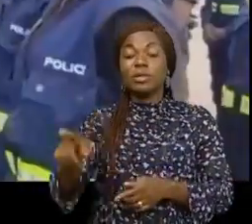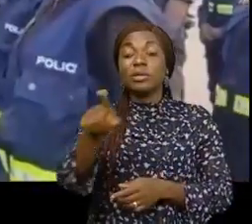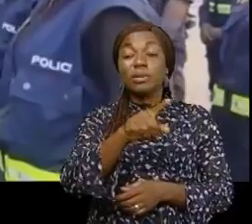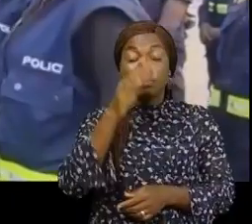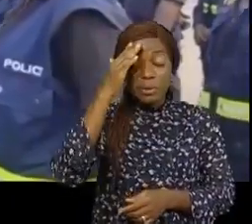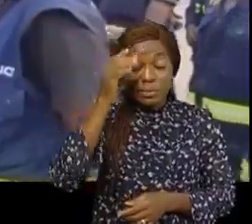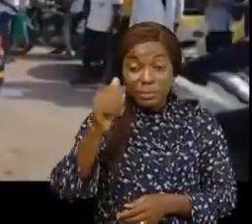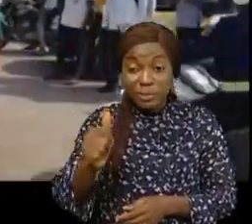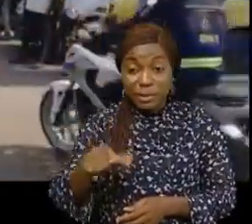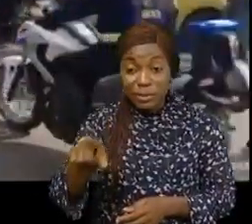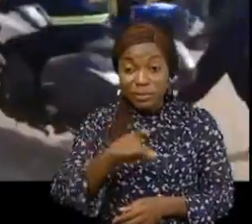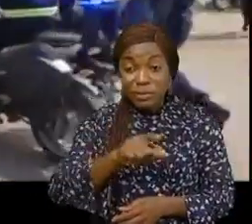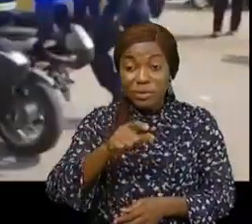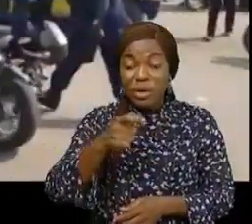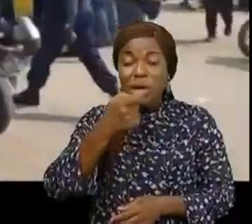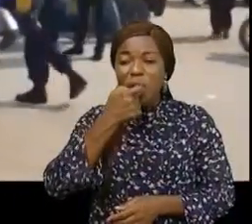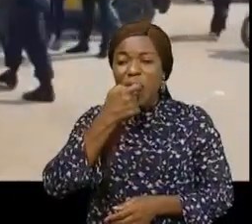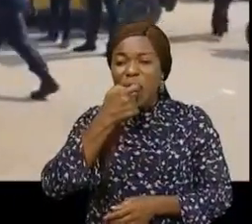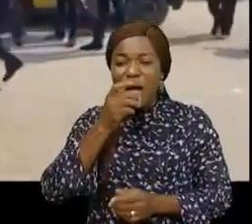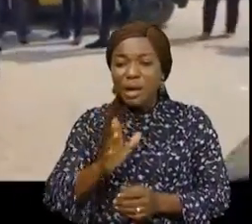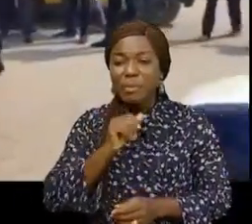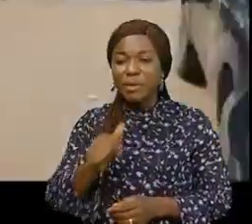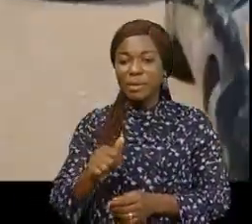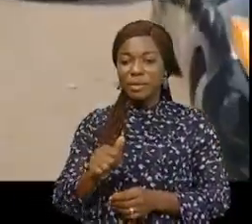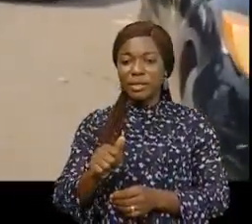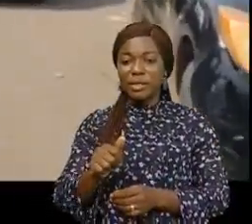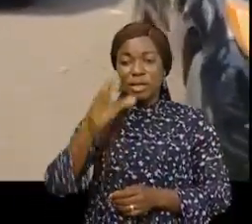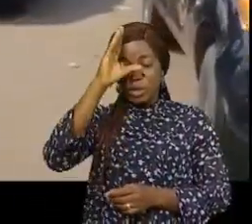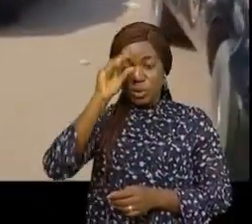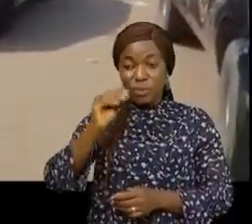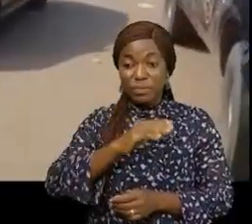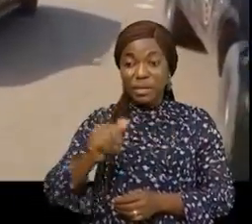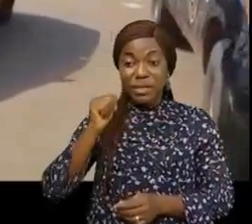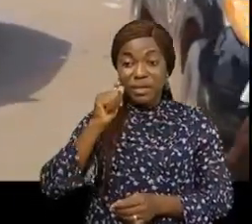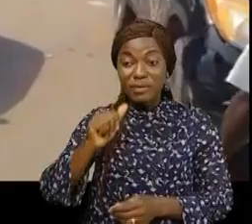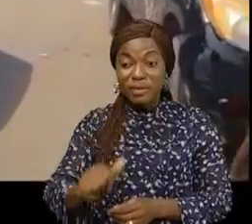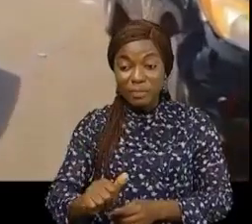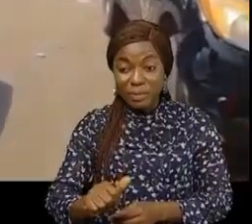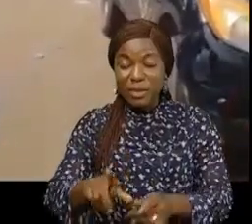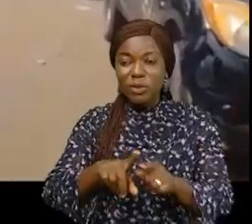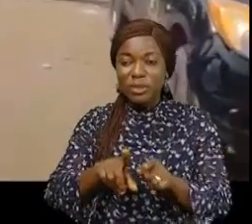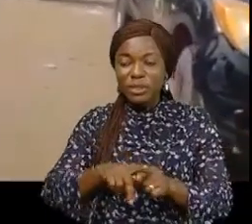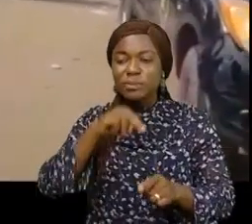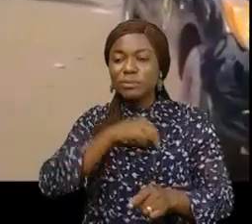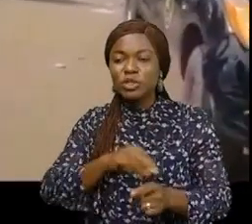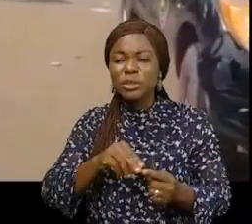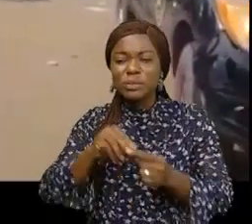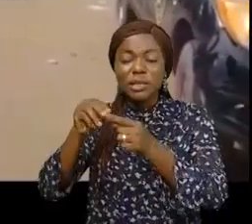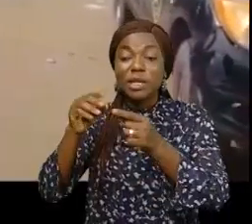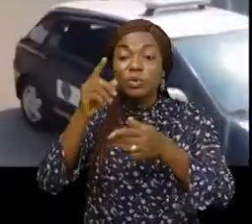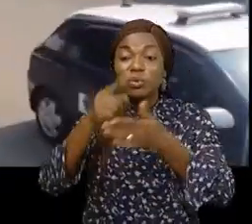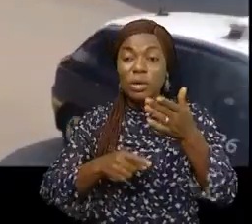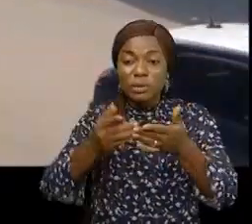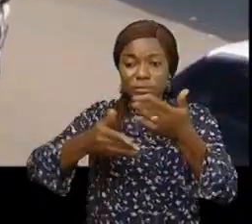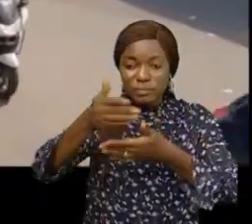Il s'agit d'une nouvelle race d'hommes et des femmes larguées sur les artères avec pour mission spécifique de remettre de l